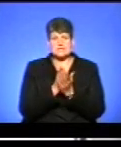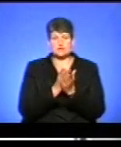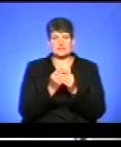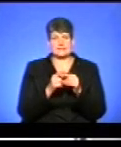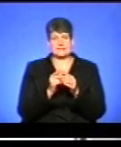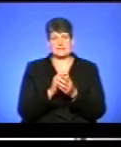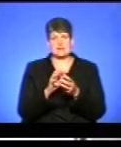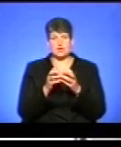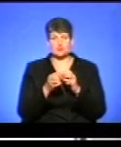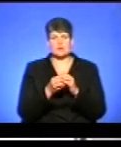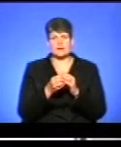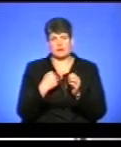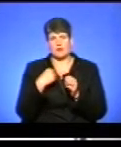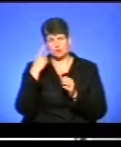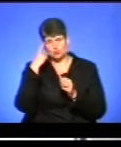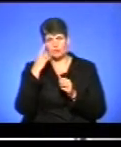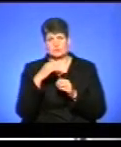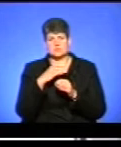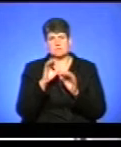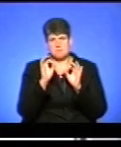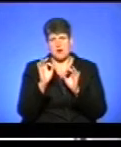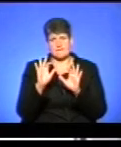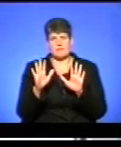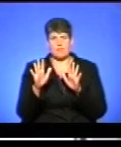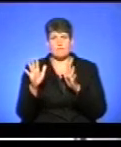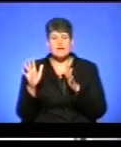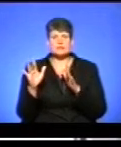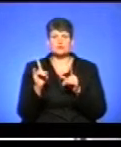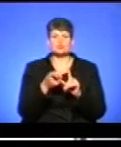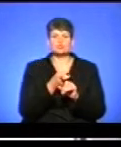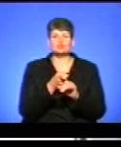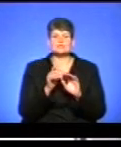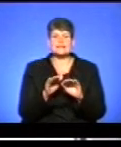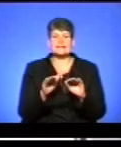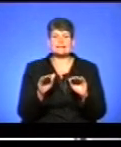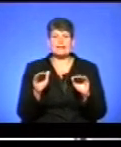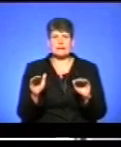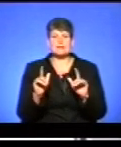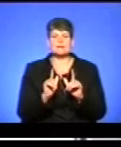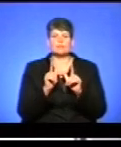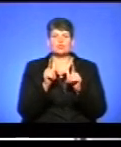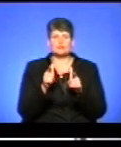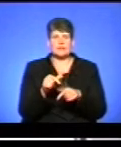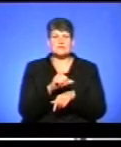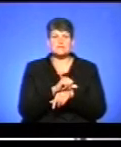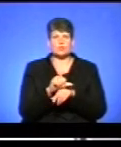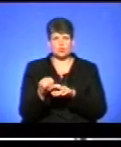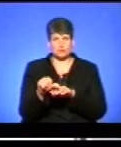результати, і я думаю, що це достатньо правильний момент, особливо, що стосується дітей, які поступили за кордон,